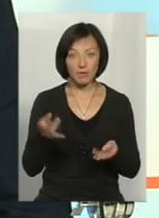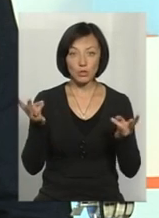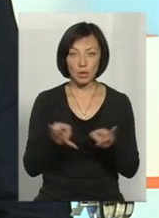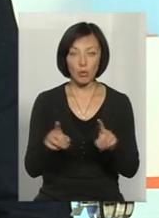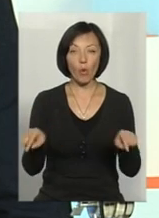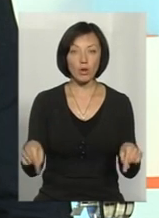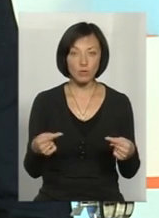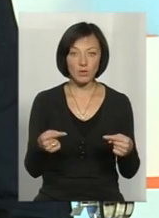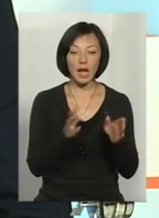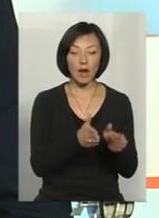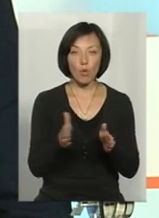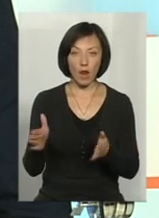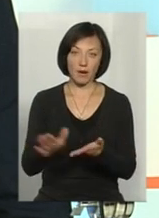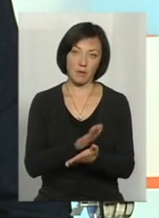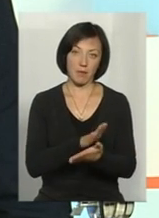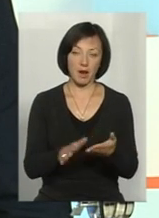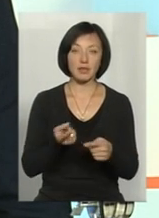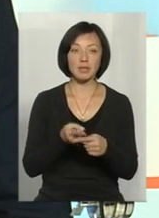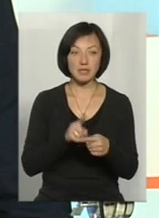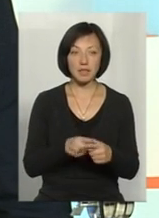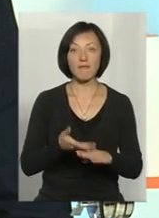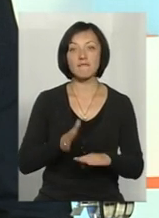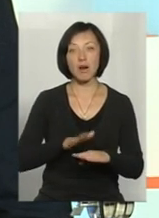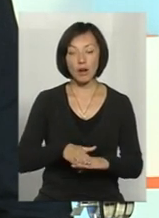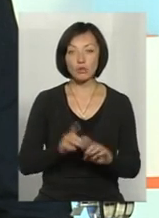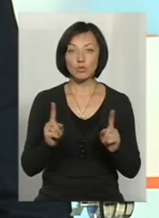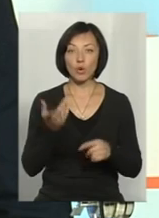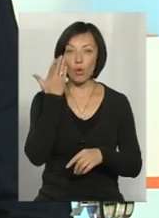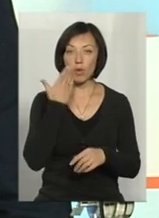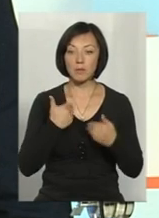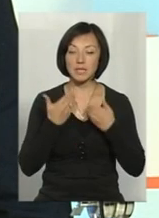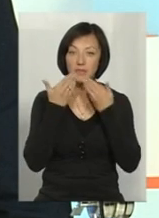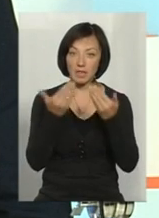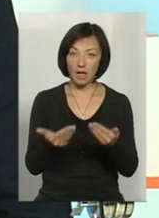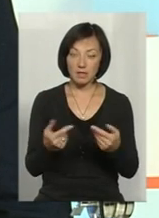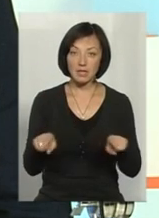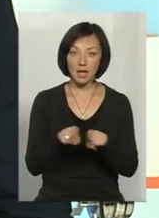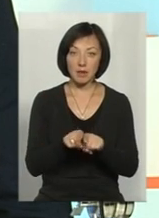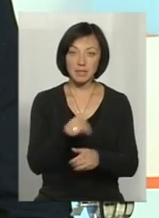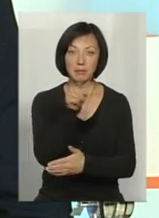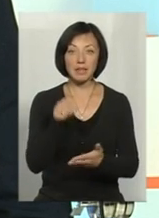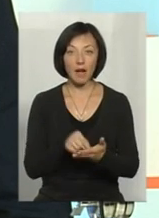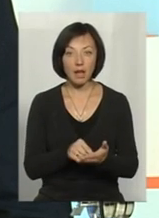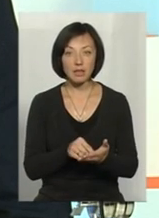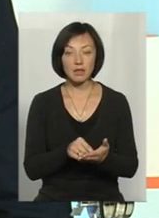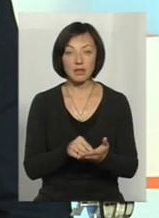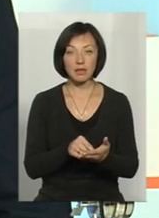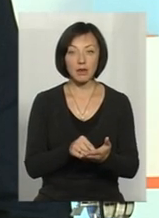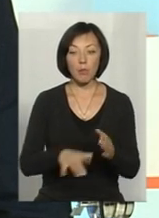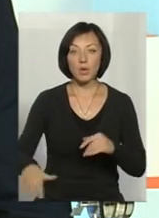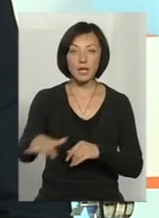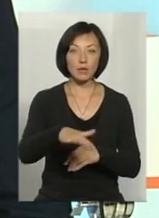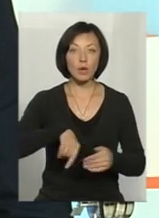організовувати регулярні прибирання. Це важко, тому що, коли ми зверталися із таким запитанням, хоча б по